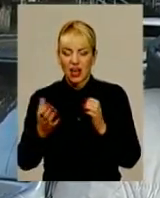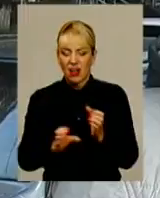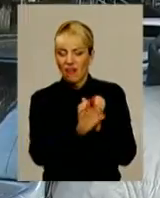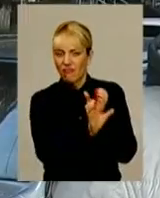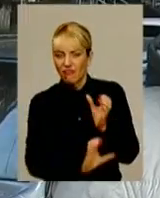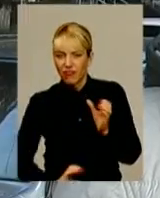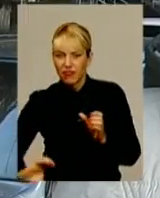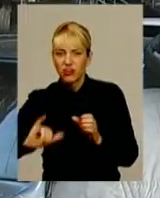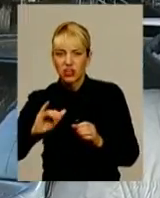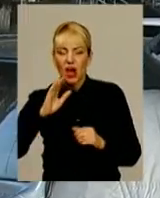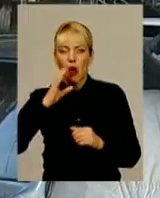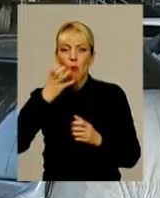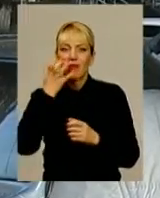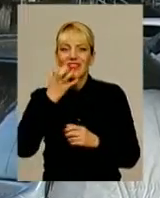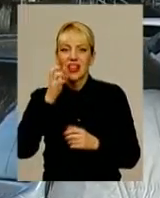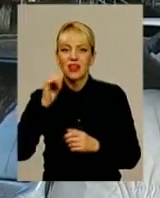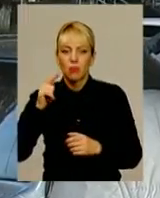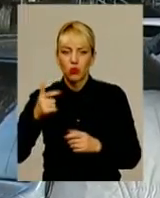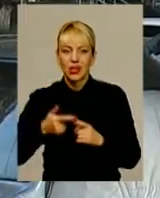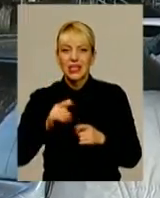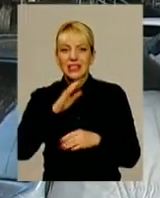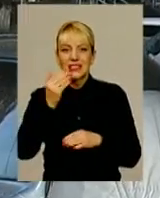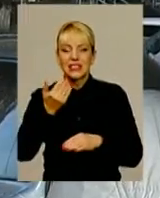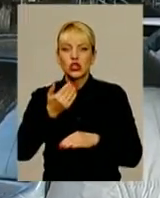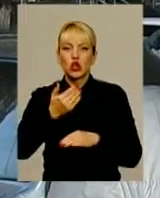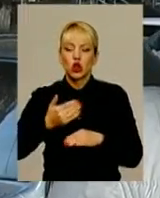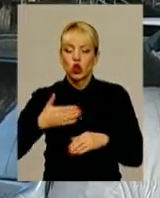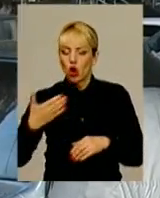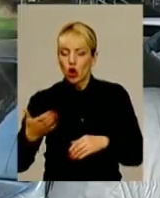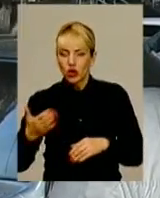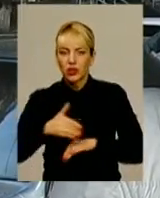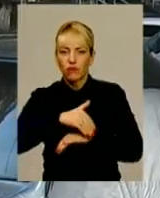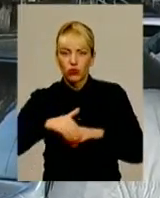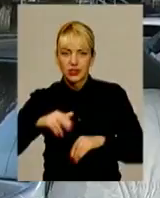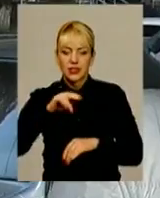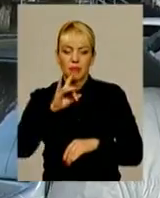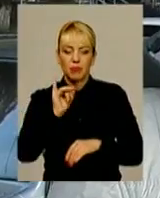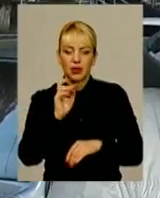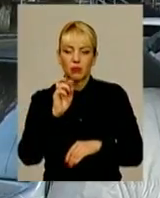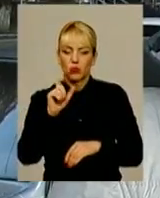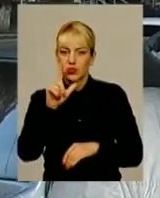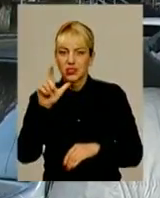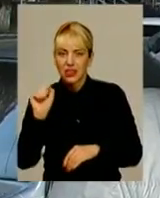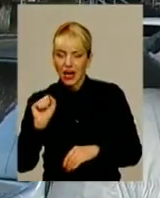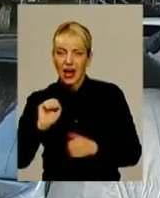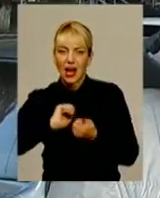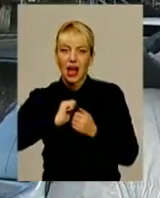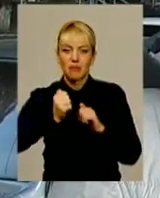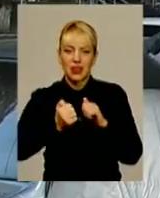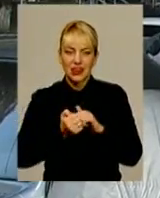Південний Буг зі сторони вулиці Прибузької та Кам'янецької. І саме за характером